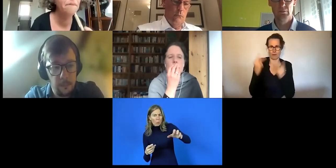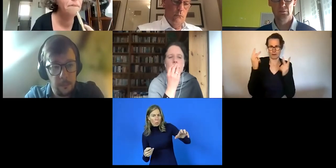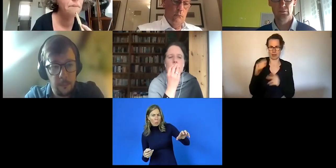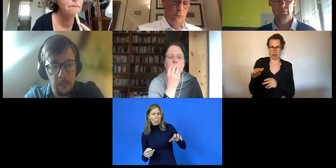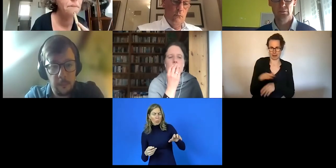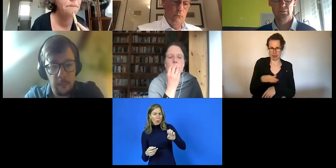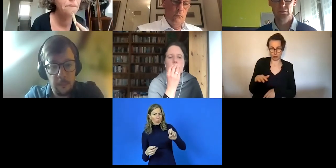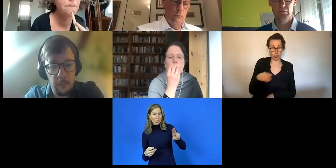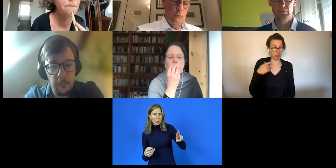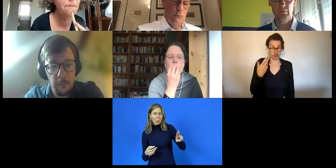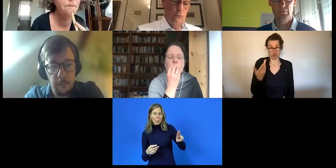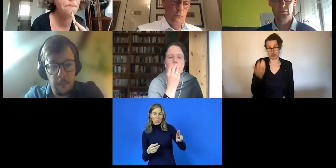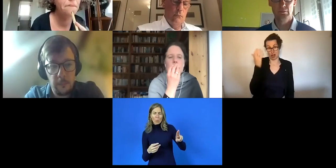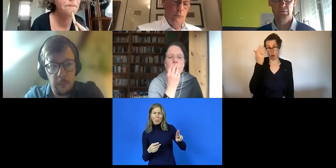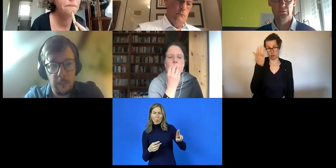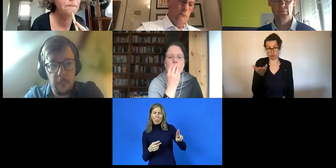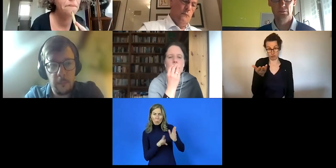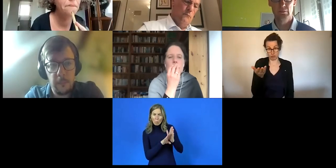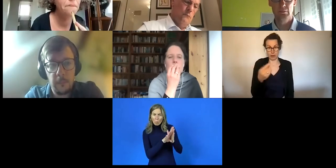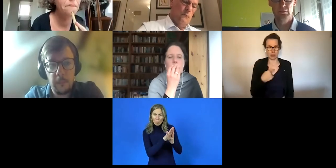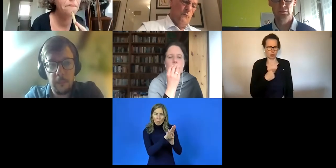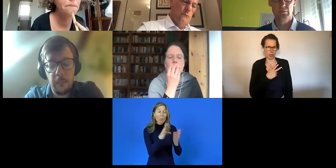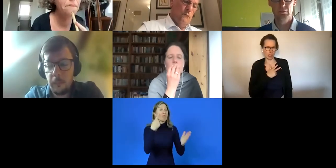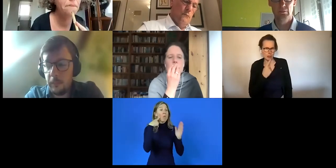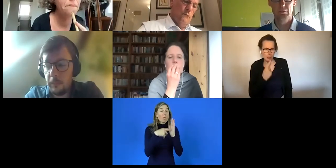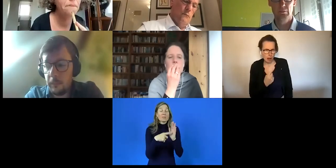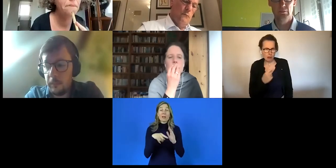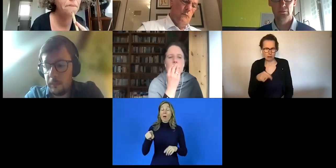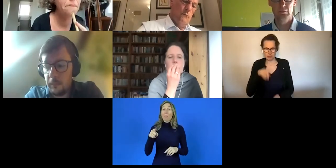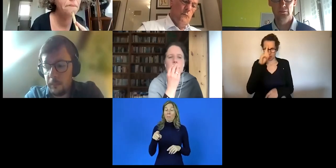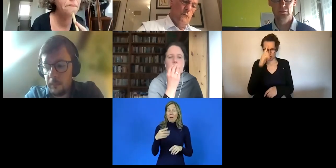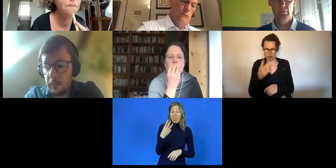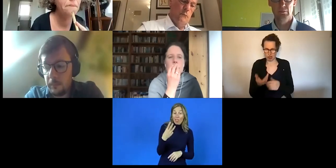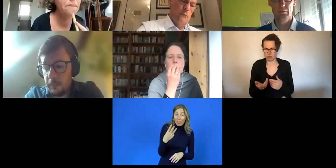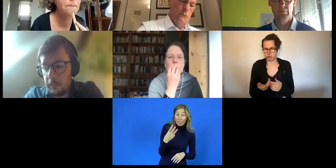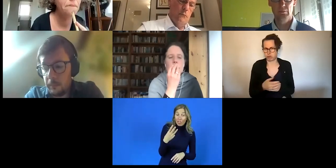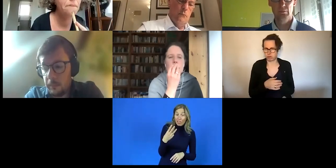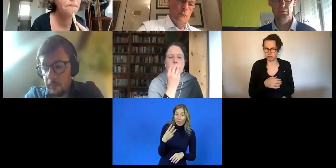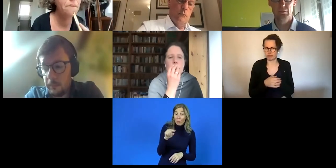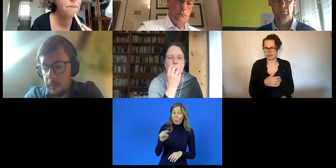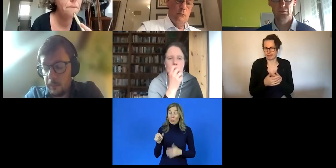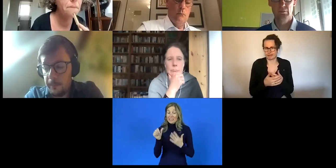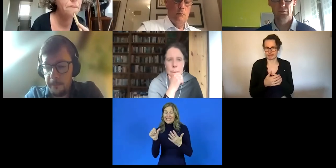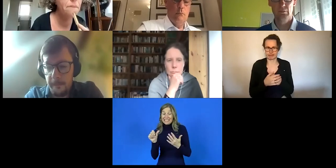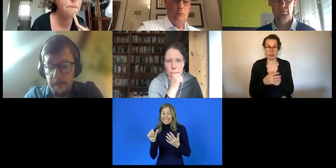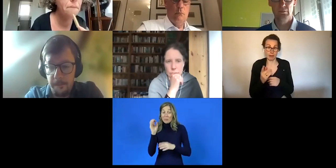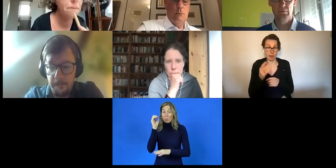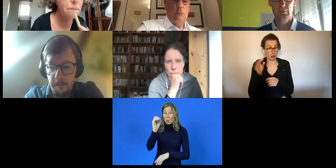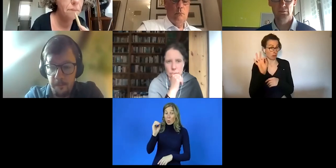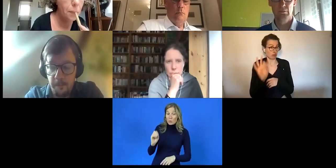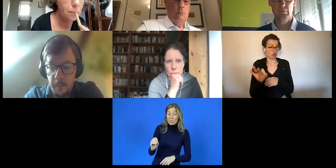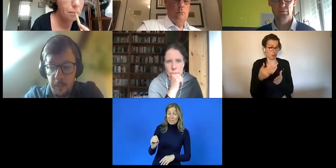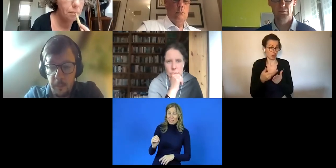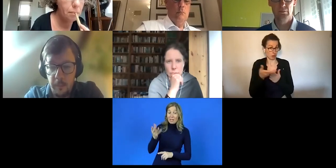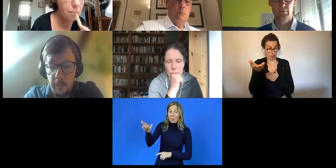und ich muss sagen, das wäre in vielen Sachen für Deutschland also ein wunderbares Beispiel, wenn man da